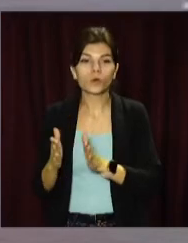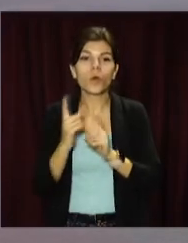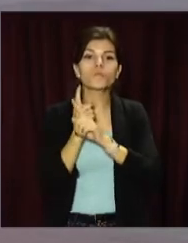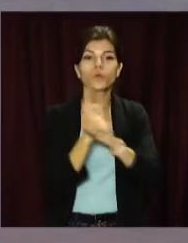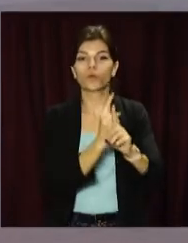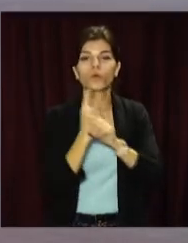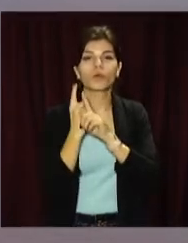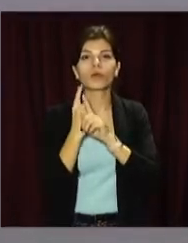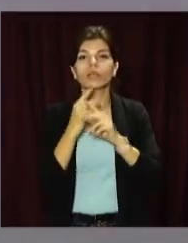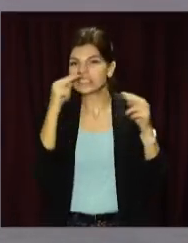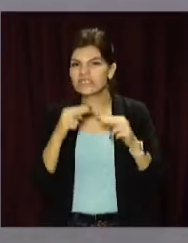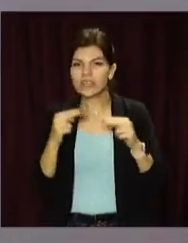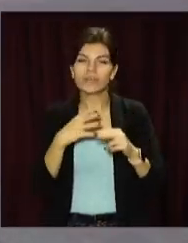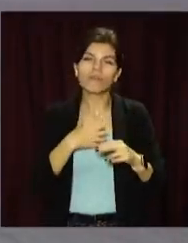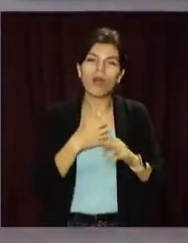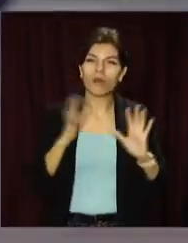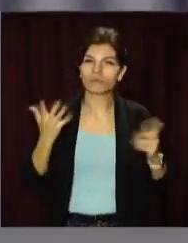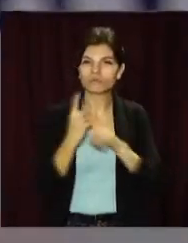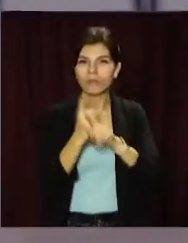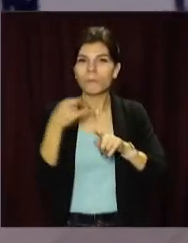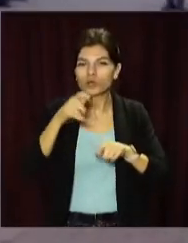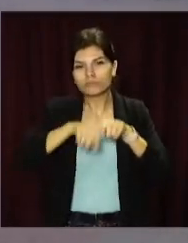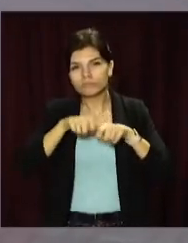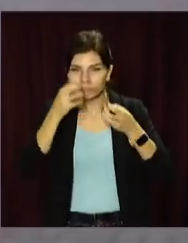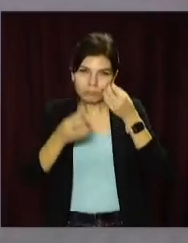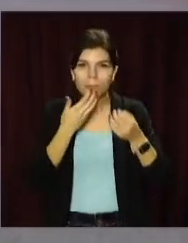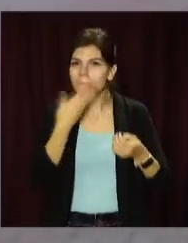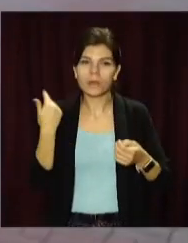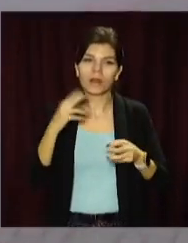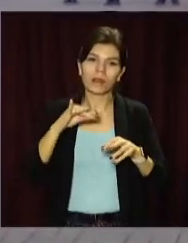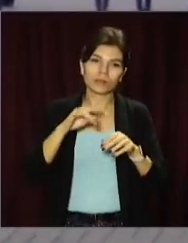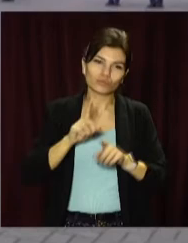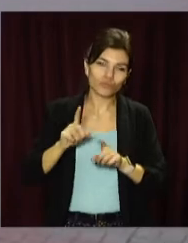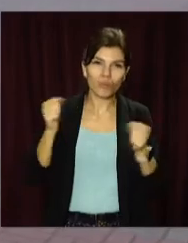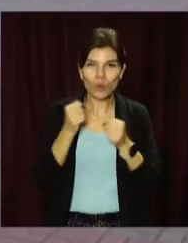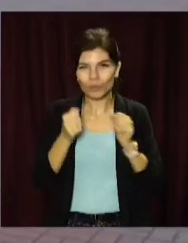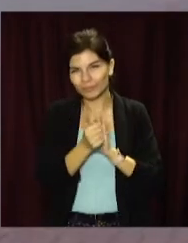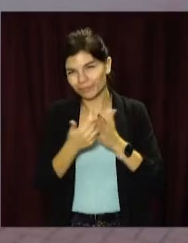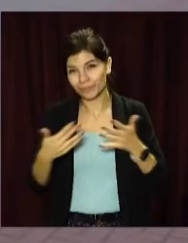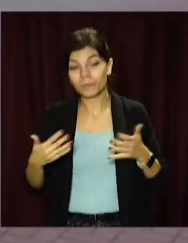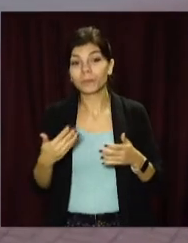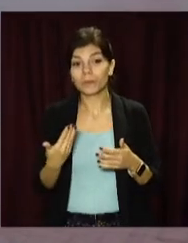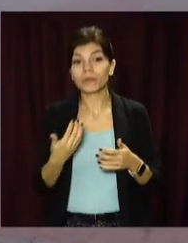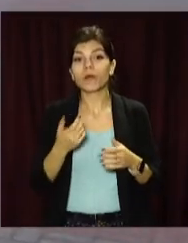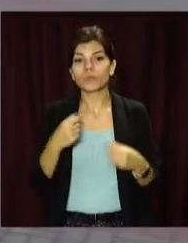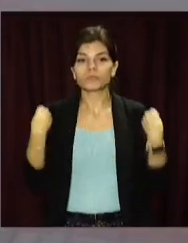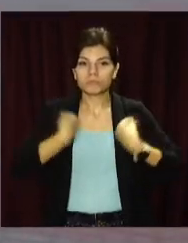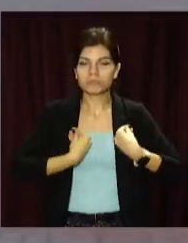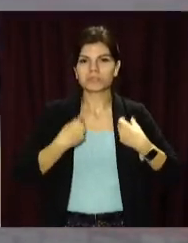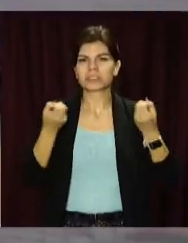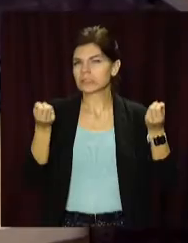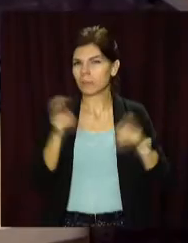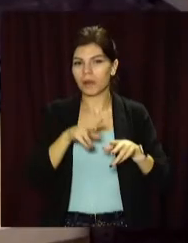супроводу підзахисних і свідків, а також тактику дій підрозділу швидкого реагування. Можна було ознайомитися з екіпіровкою та